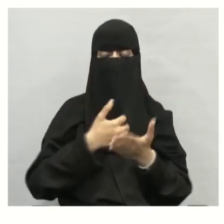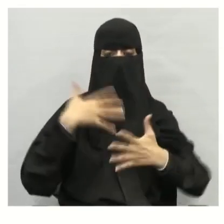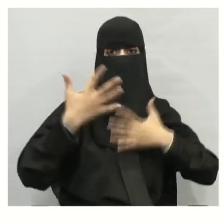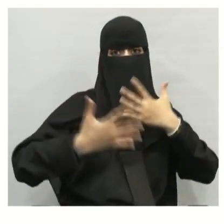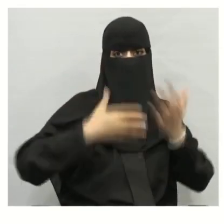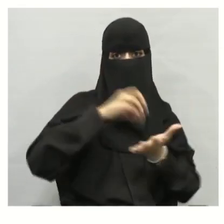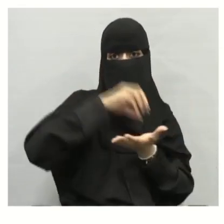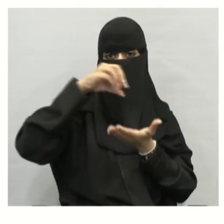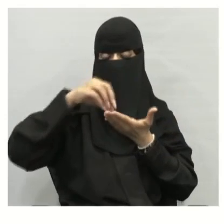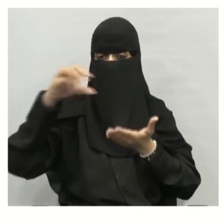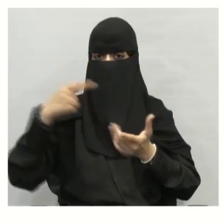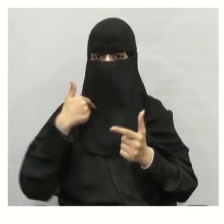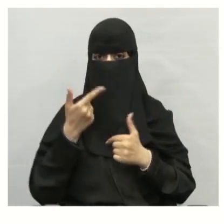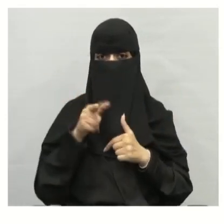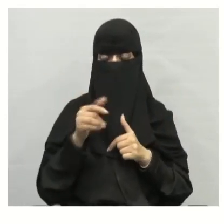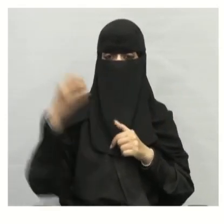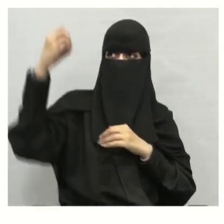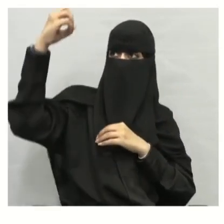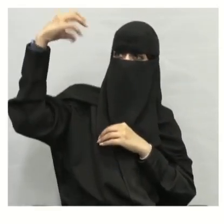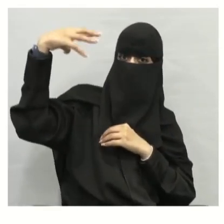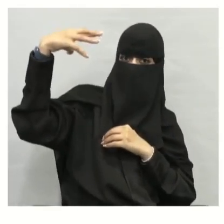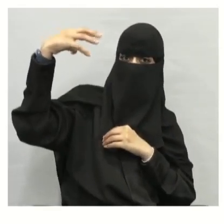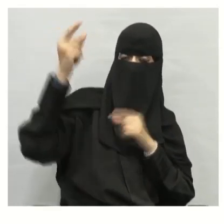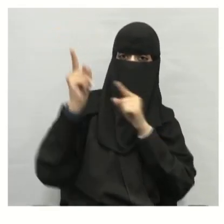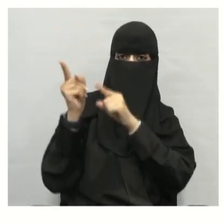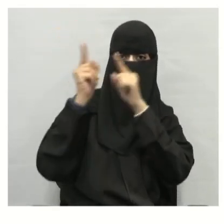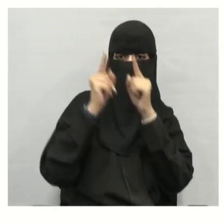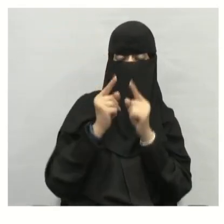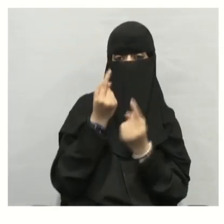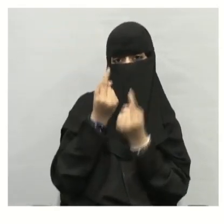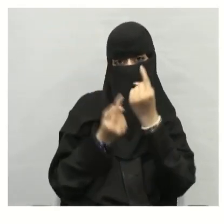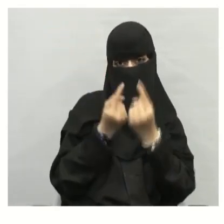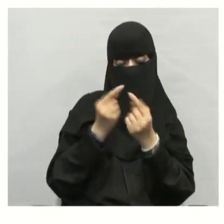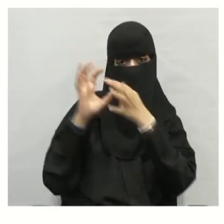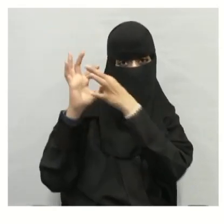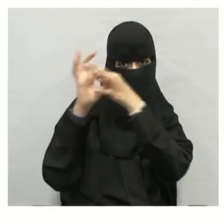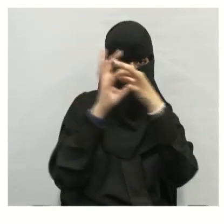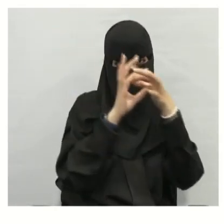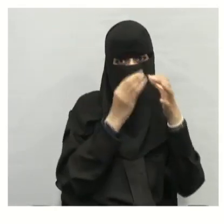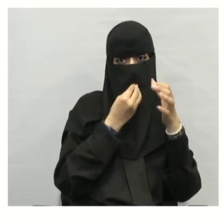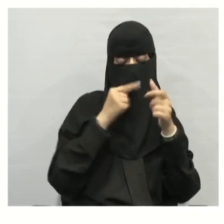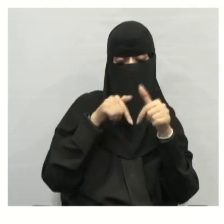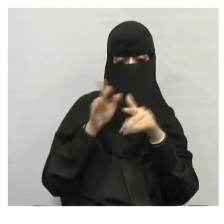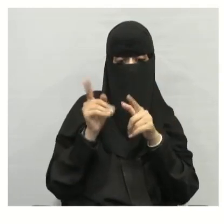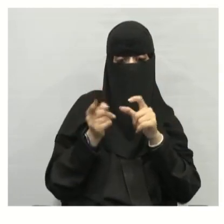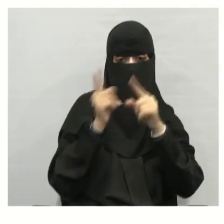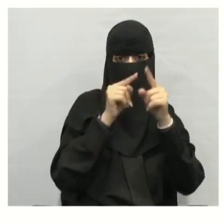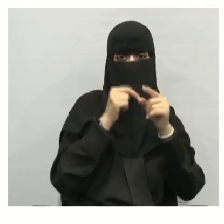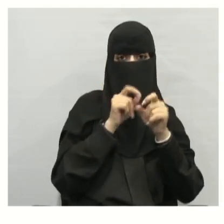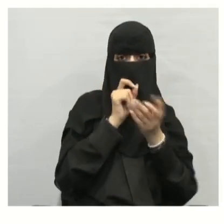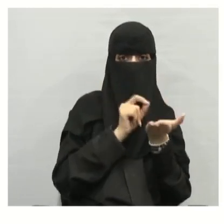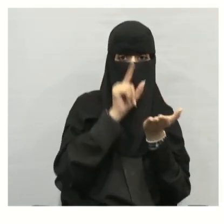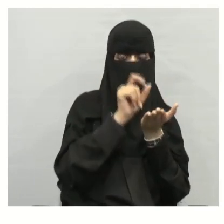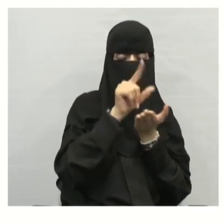الشمسية تنتقل إلى النباتات من النباتات إلى الحشرات